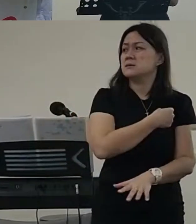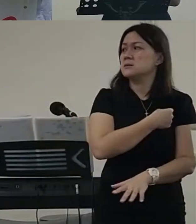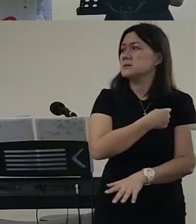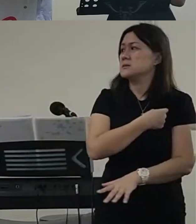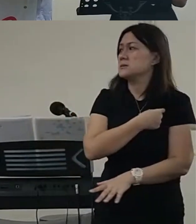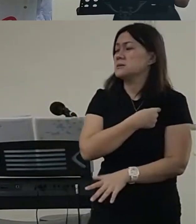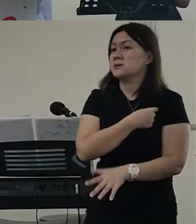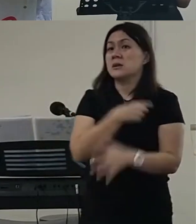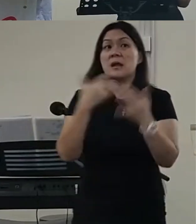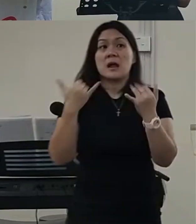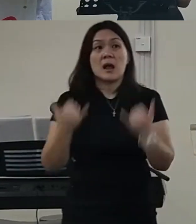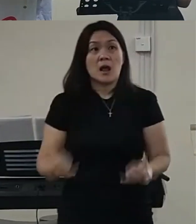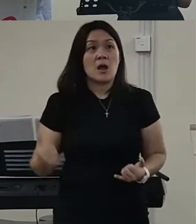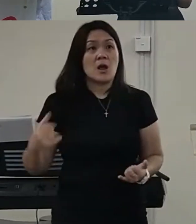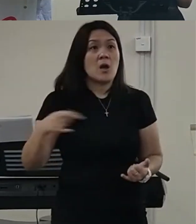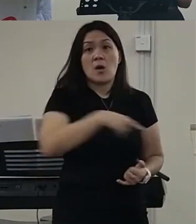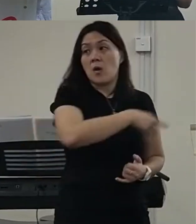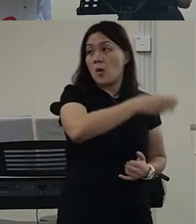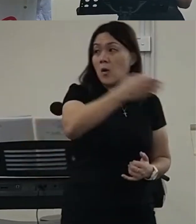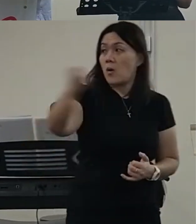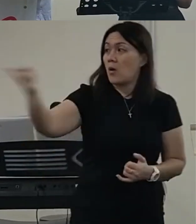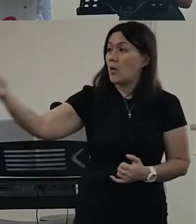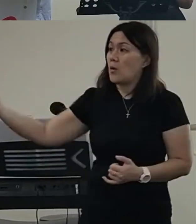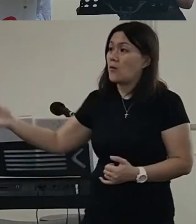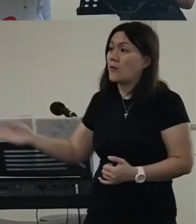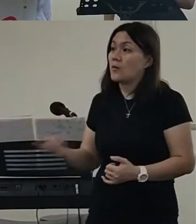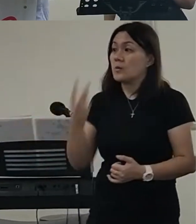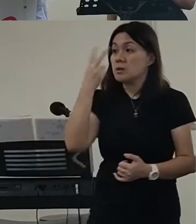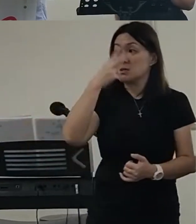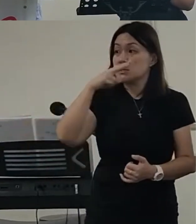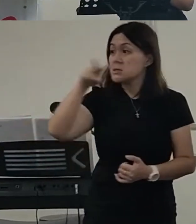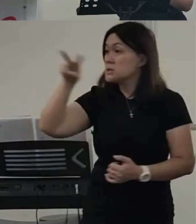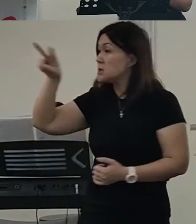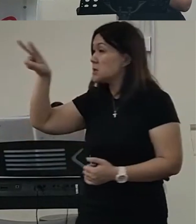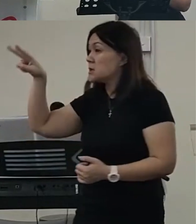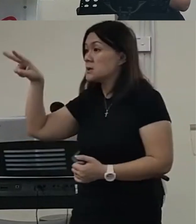所以上帝呢要我们在我们身边周围的每一个人呢我们成为了一个见